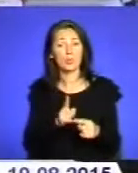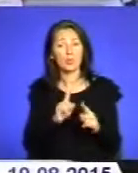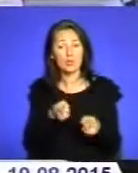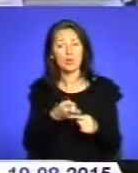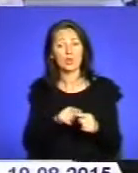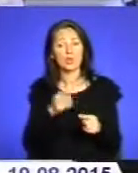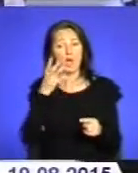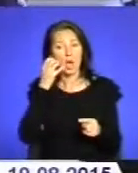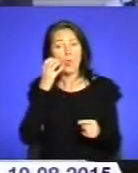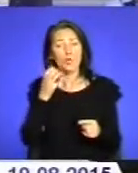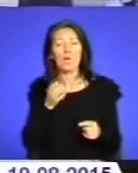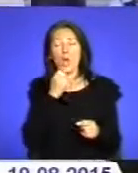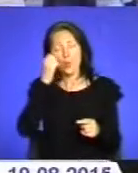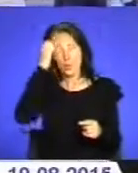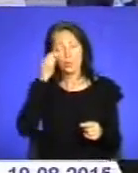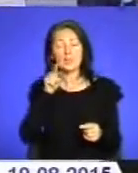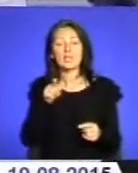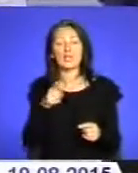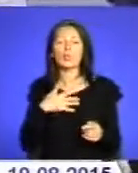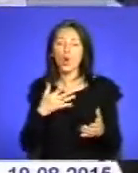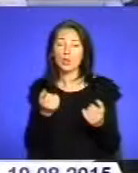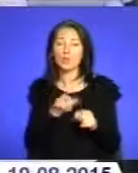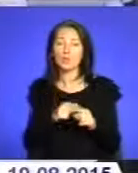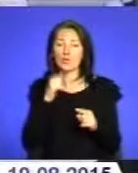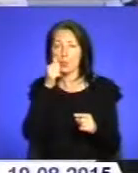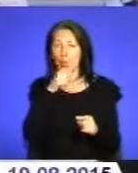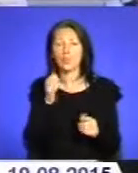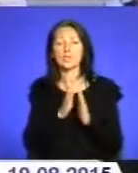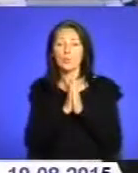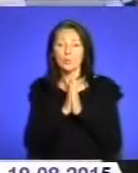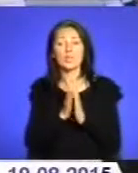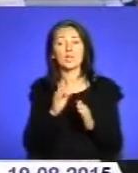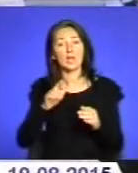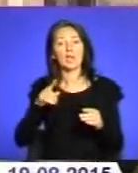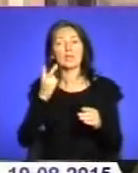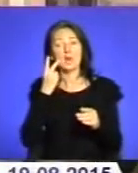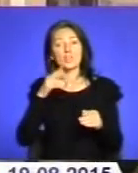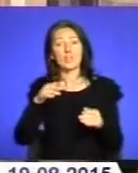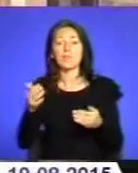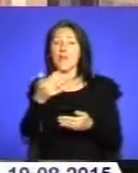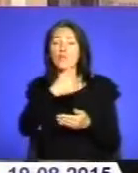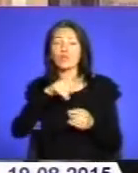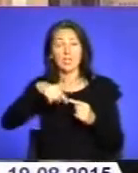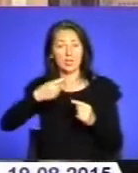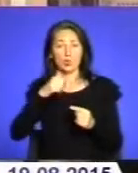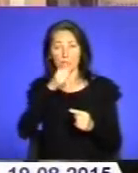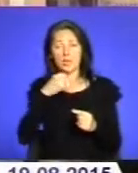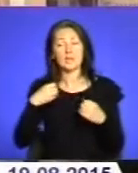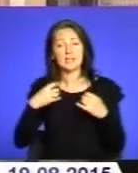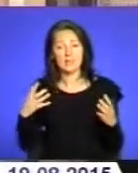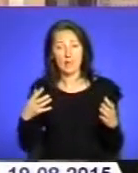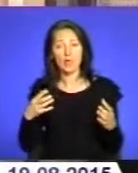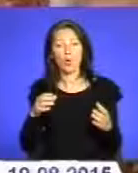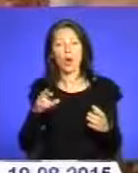окрім того, подякувати за те, що ми їх отримали в цьому році, і просити завжди на врожай на наступний рік. Свято, преображення Господню або